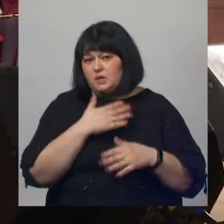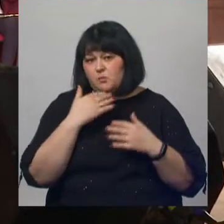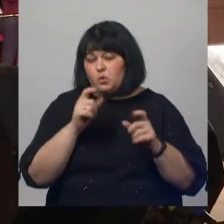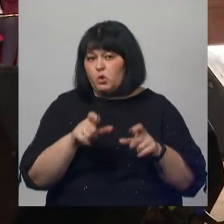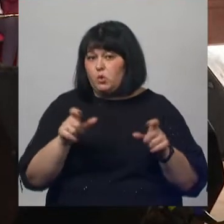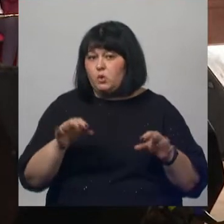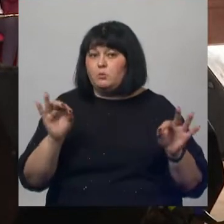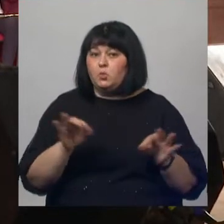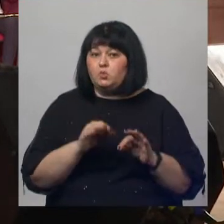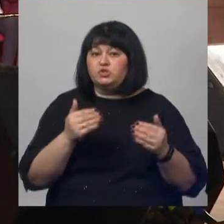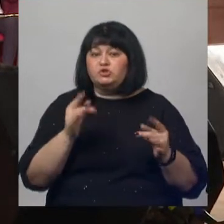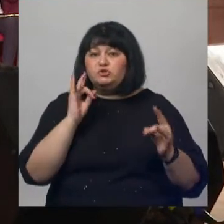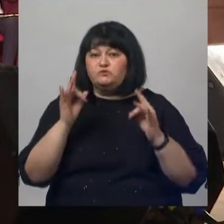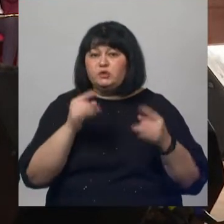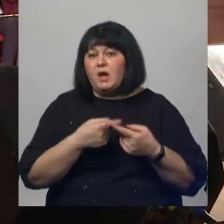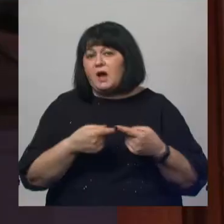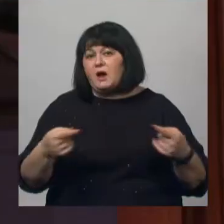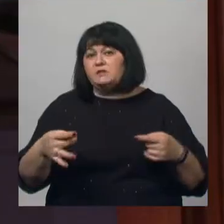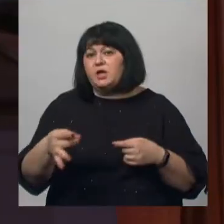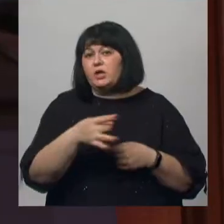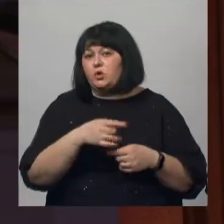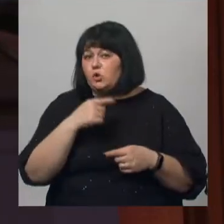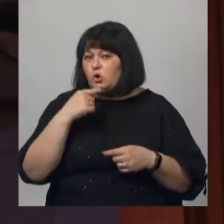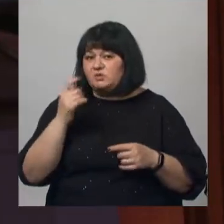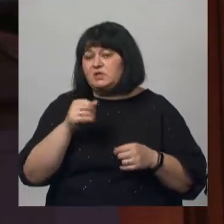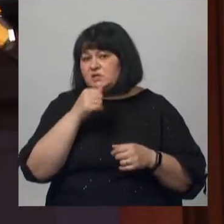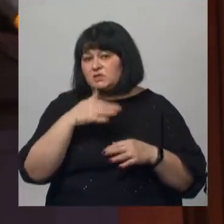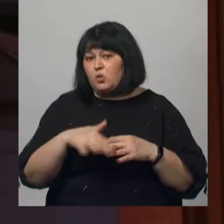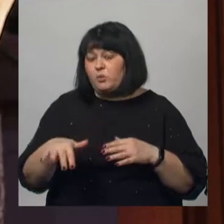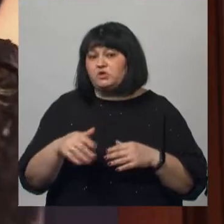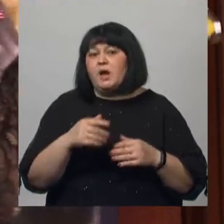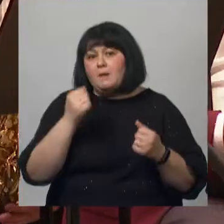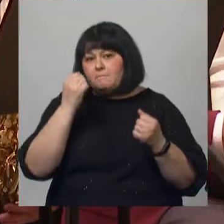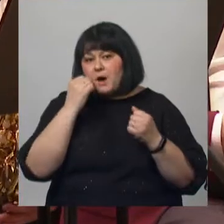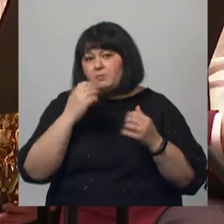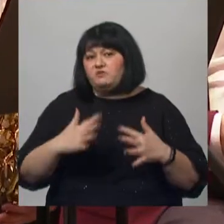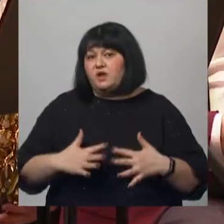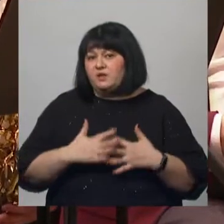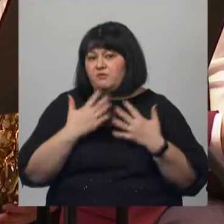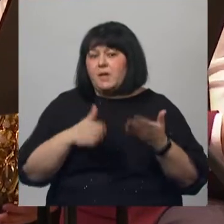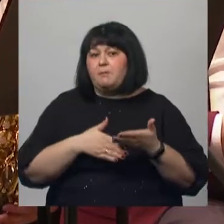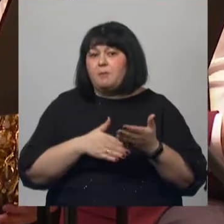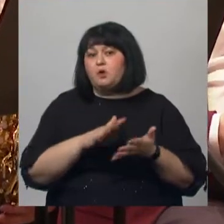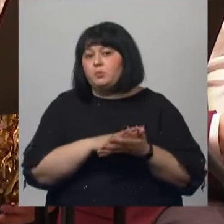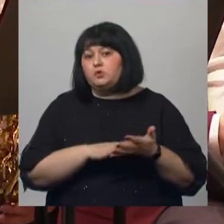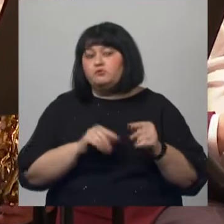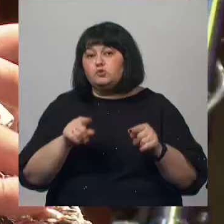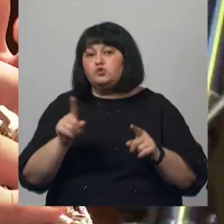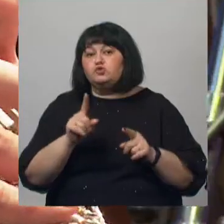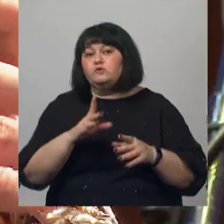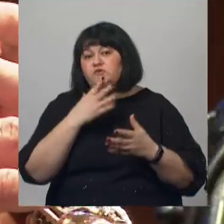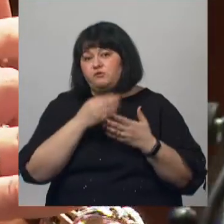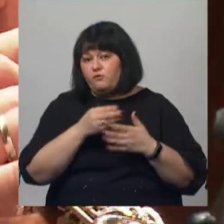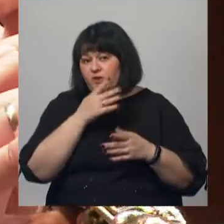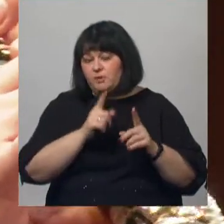Валерия Халилова сегодня звучит в разных регионах России и зарубежья. Память о нем вдохновляет и помогает продолжить то, что в свое время начал